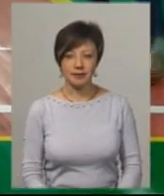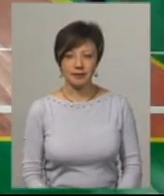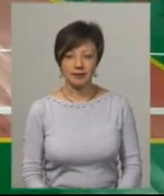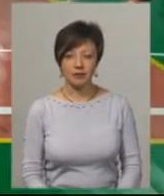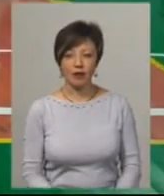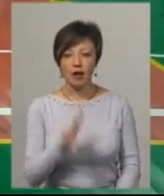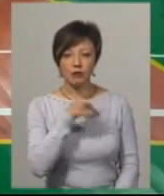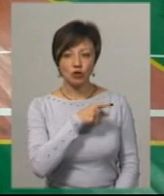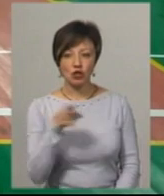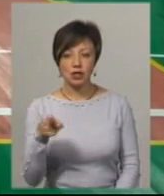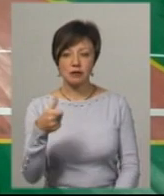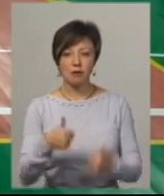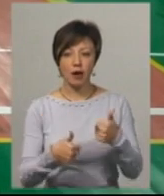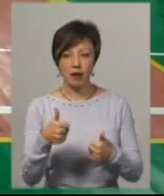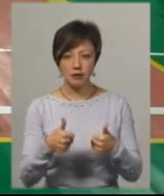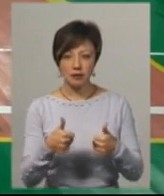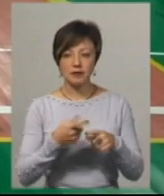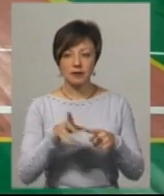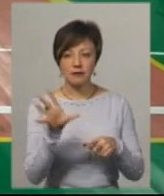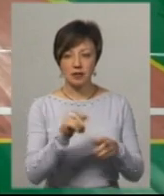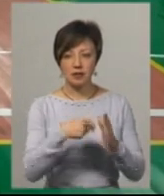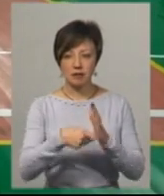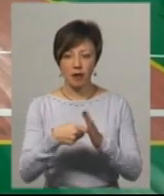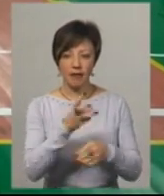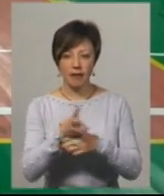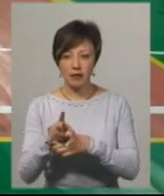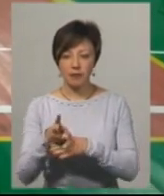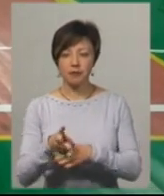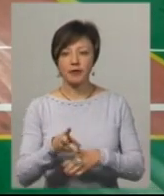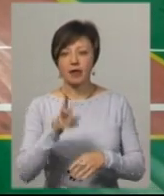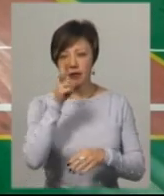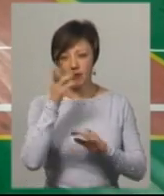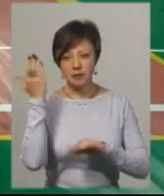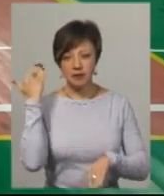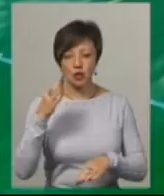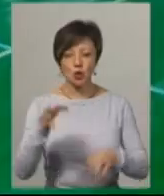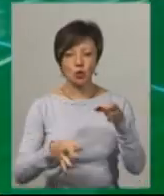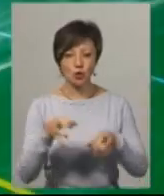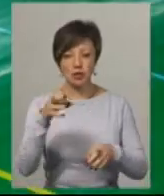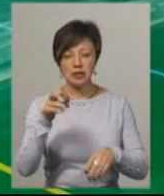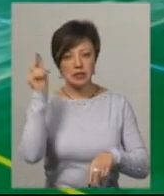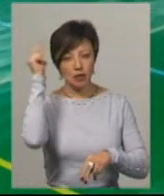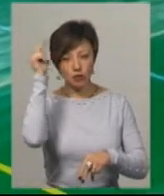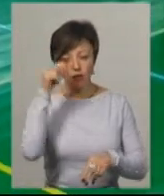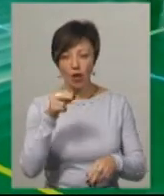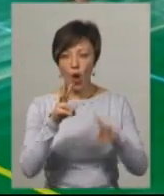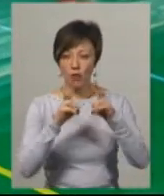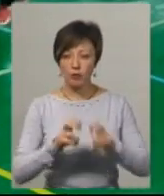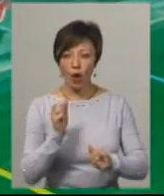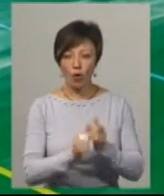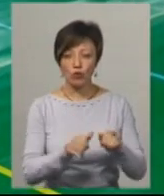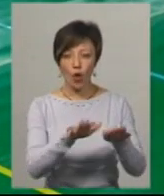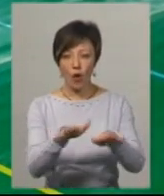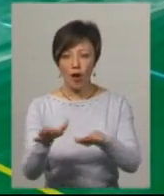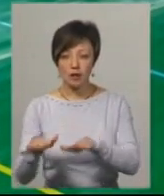Під час змагань у ці моменти репіксувалися на відео. Два місяці тому судді проходили стажування. Розбирали кожну локацію, розповідає директор міського